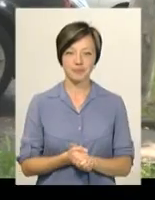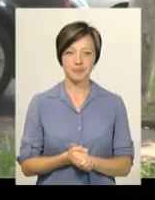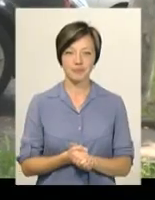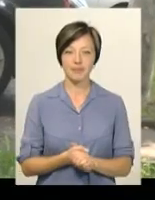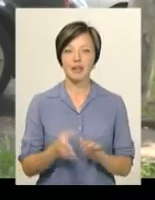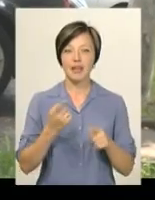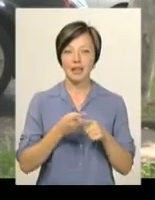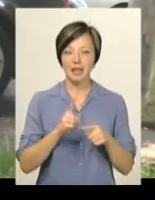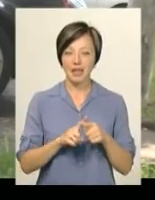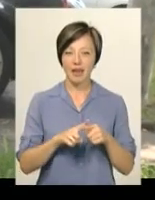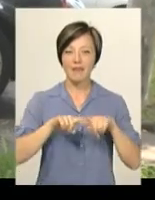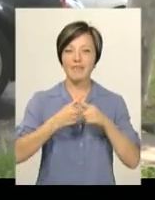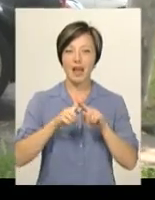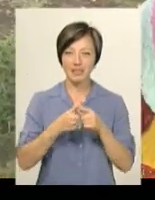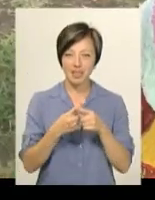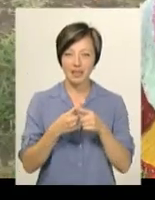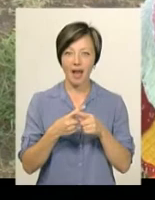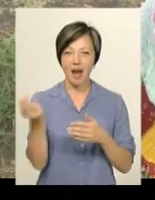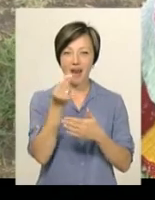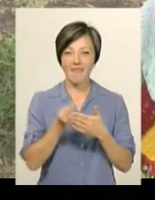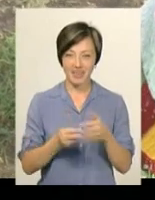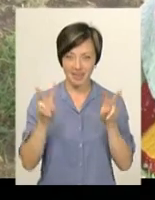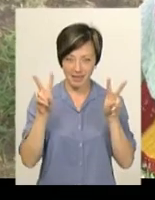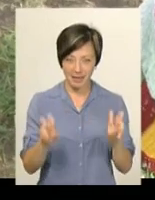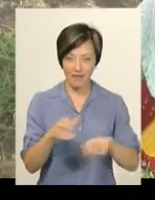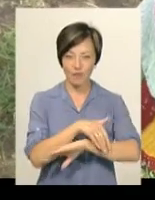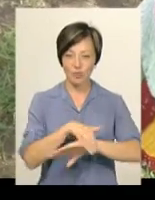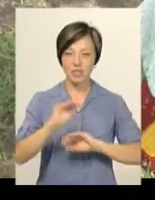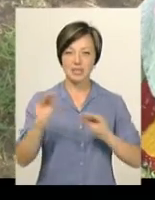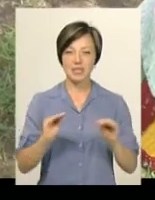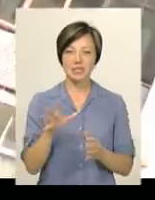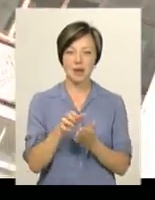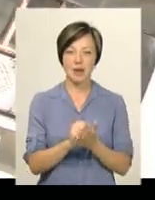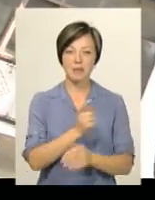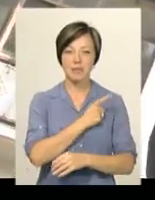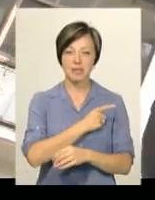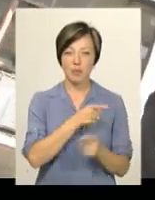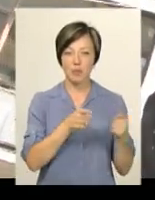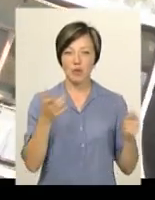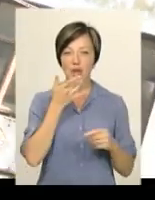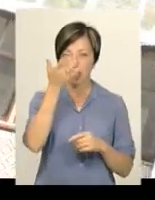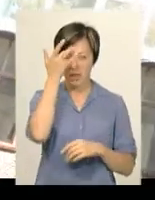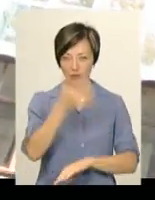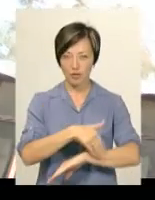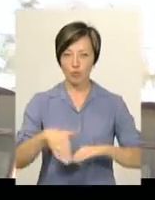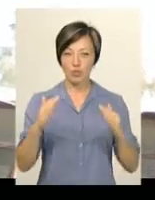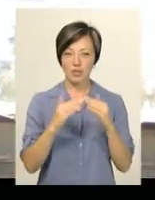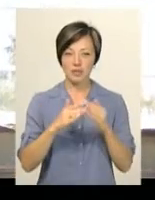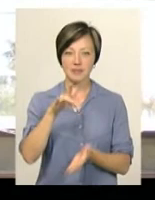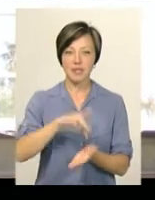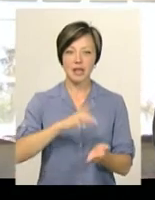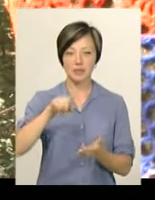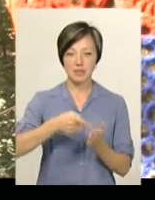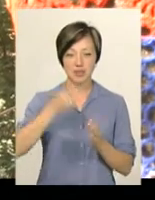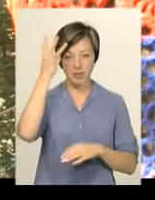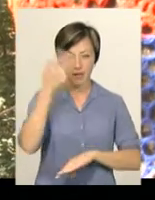Ярнбомбінг або в'язане графіті. Саме таким вуличним дизайном займається майстриня Олена Попек. Упродовж літа у дворі будинку, що знаходиться у центрі